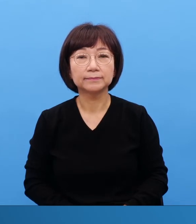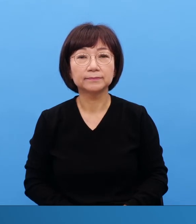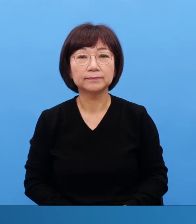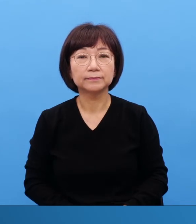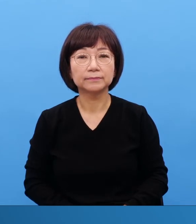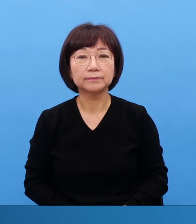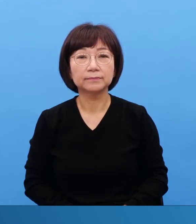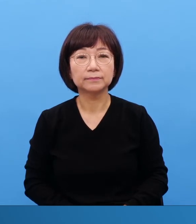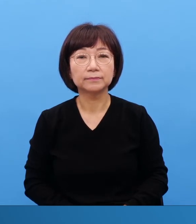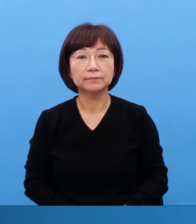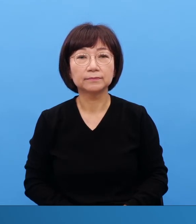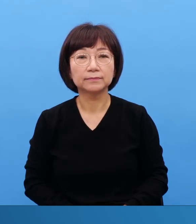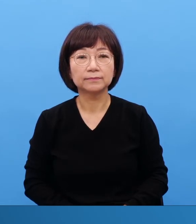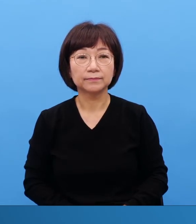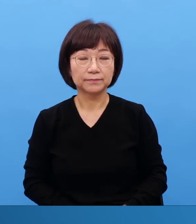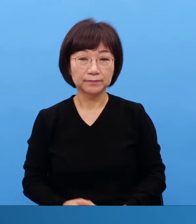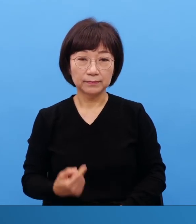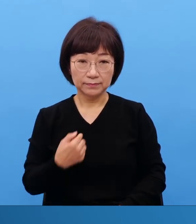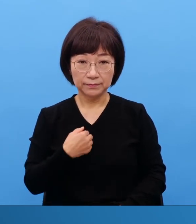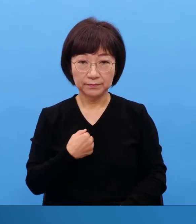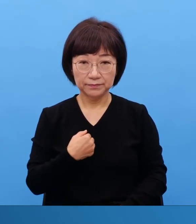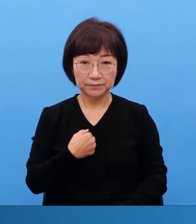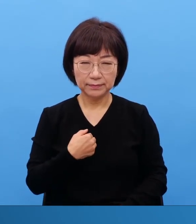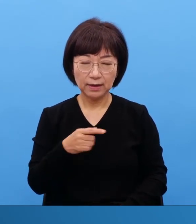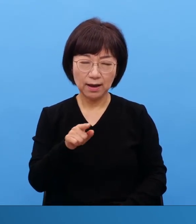제게 제일 먼저 와닿은 거예요